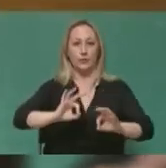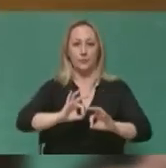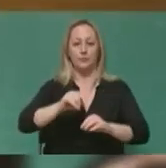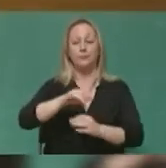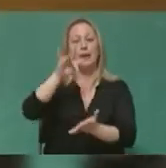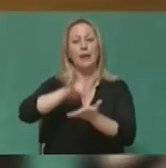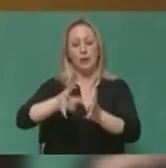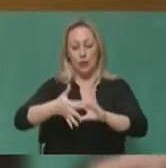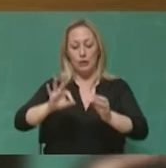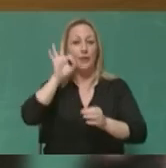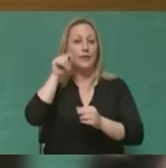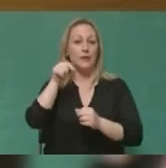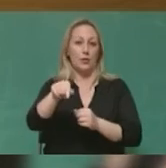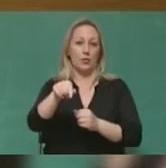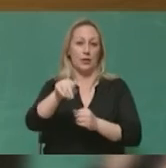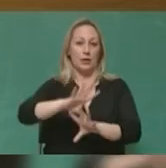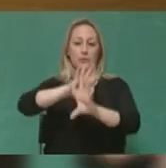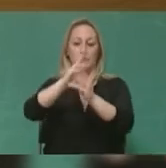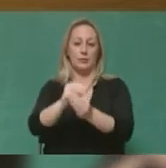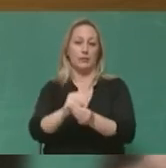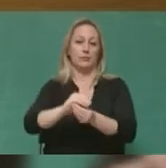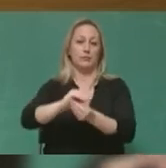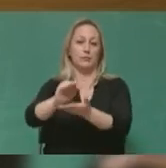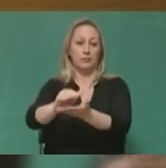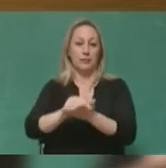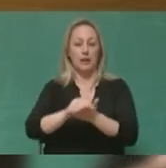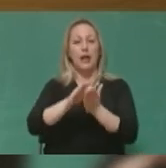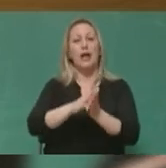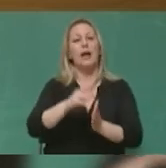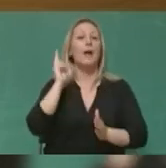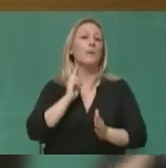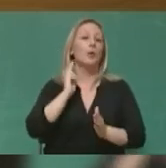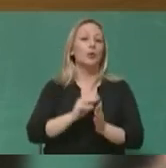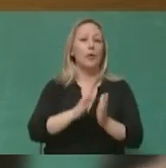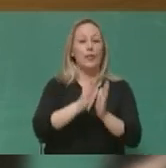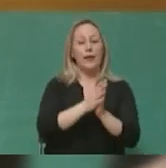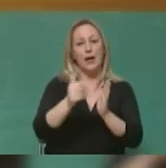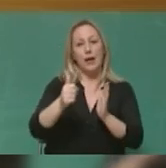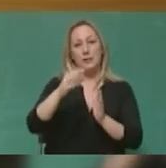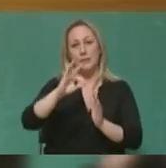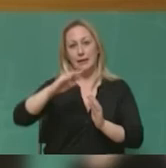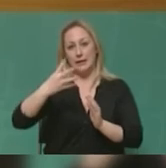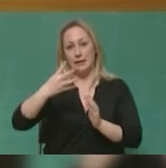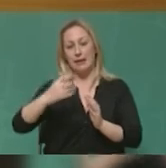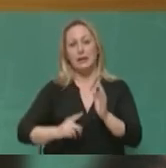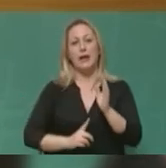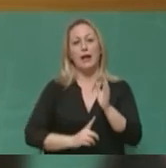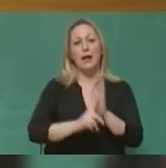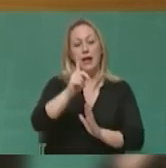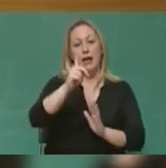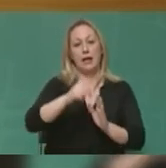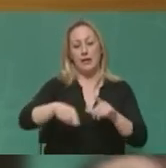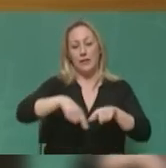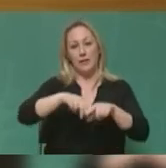ιστορίας Θεσσαλονίκης προσκομίστηκαν με αρθμό πρωτοκόλου 16-54 στις 11-10 του 17 τα